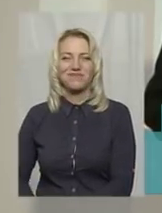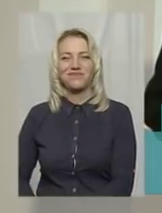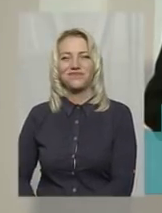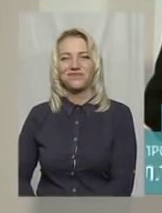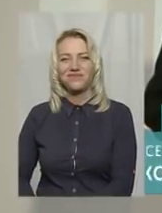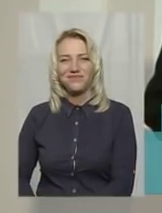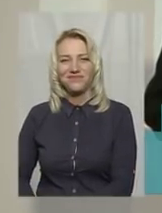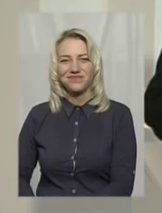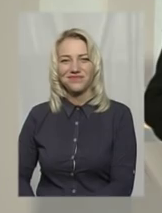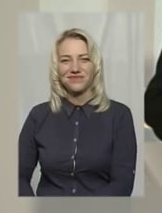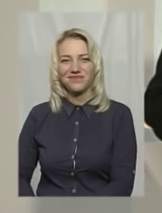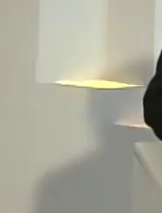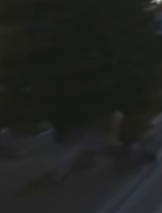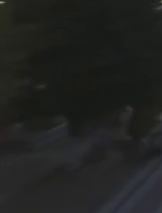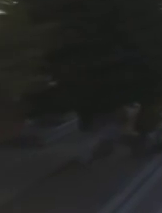разом з нами.